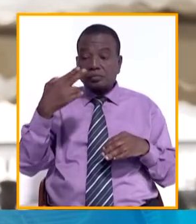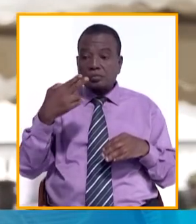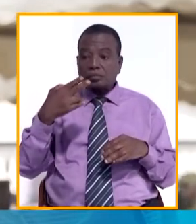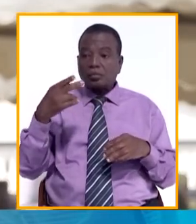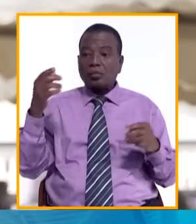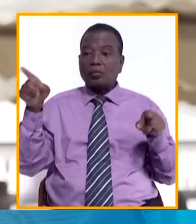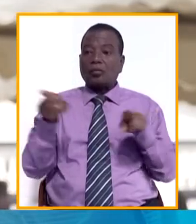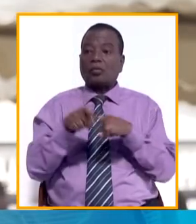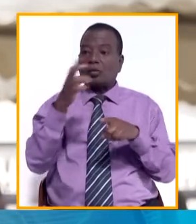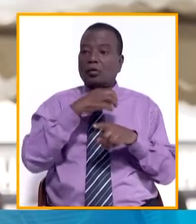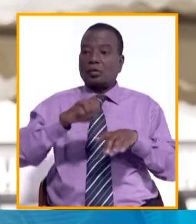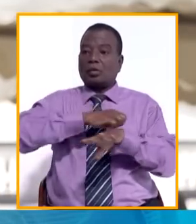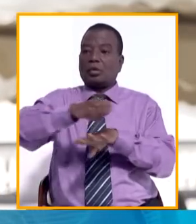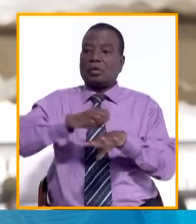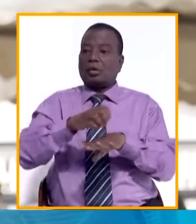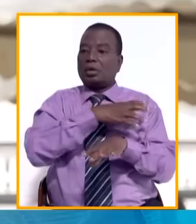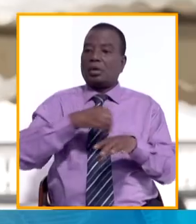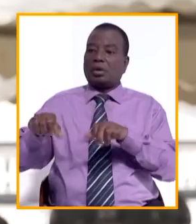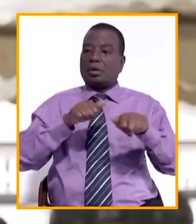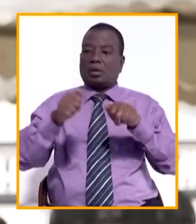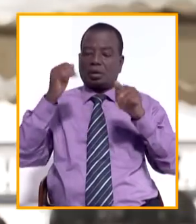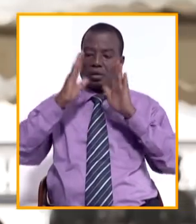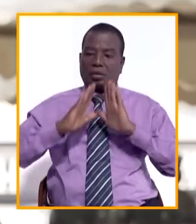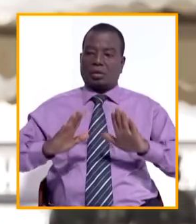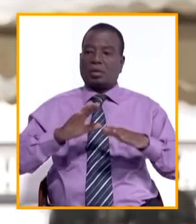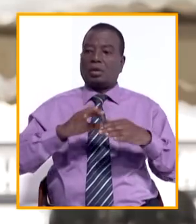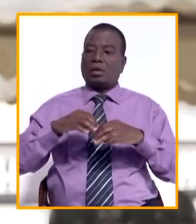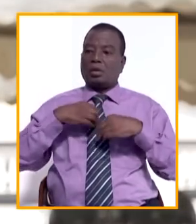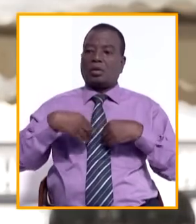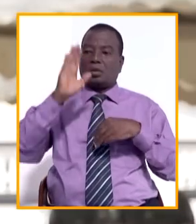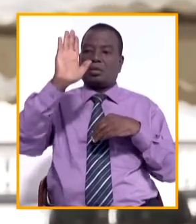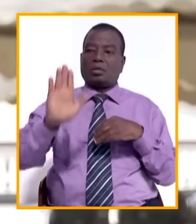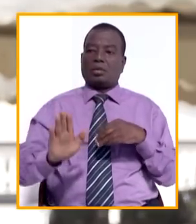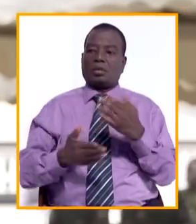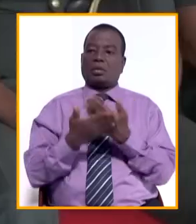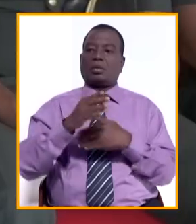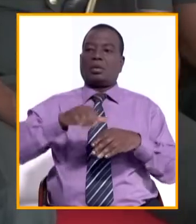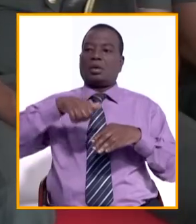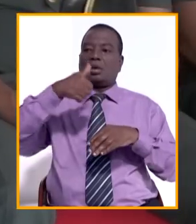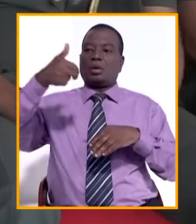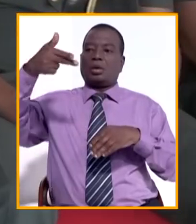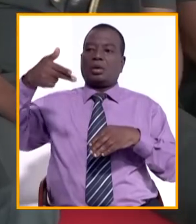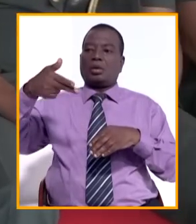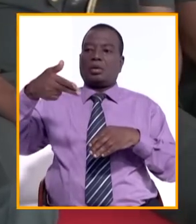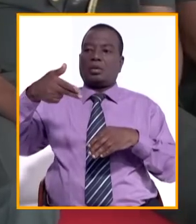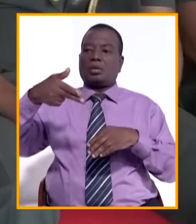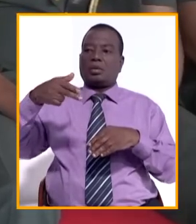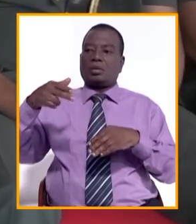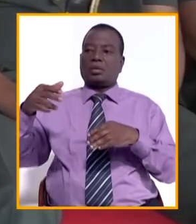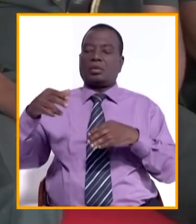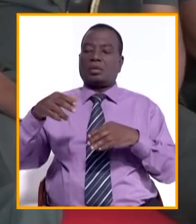votre engagement sans faille et vos actions pour la paix ont été saluées par les plus hautes instances des Nations Unies.